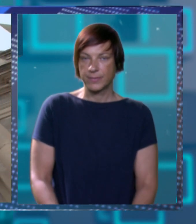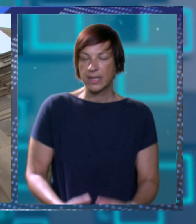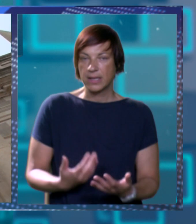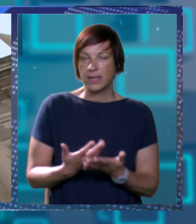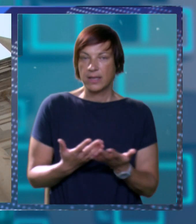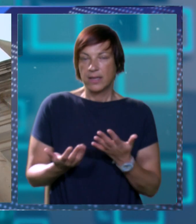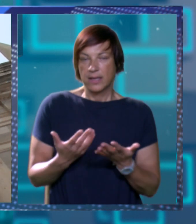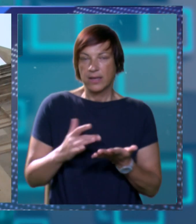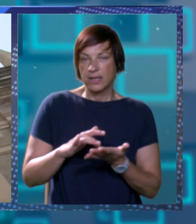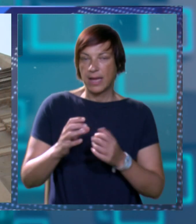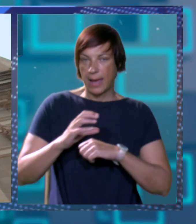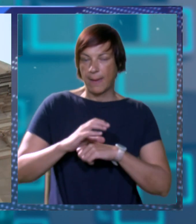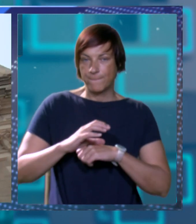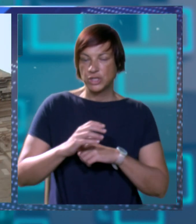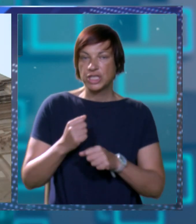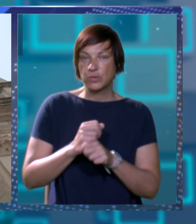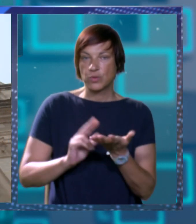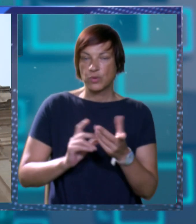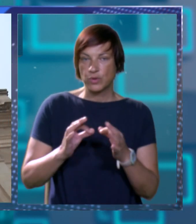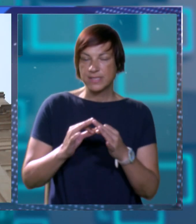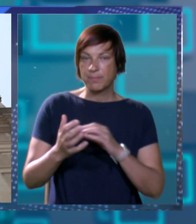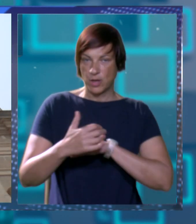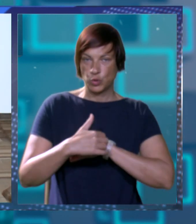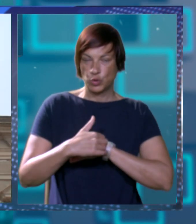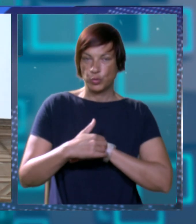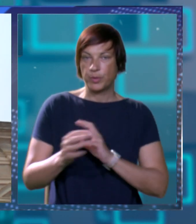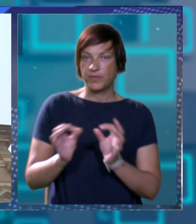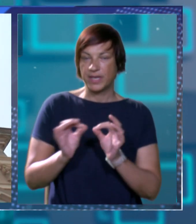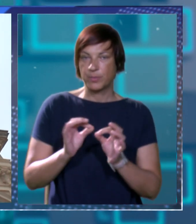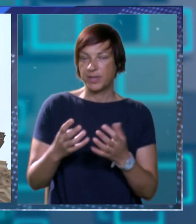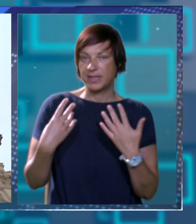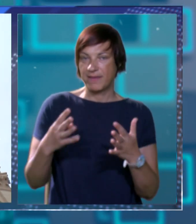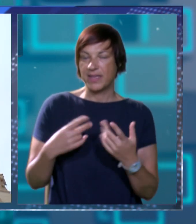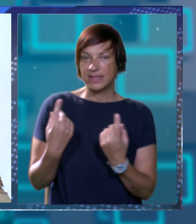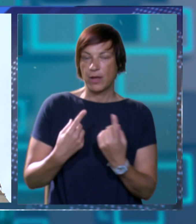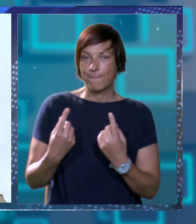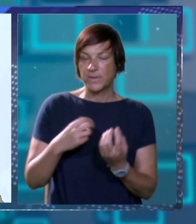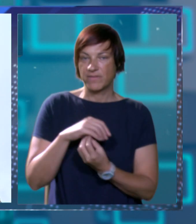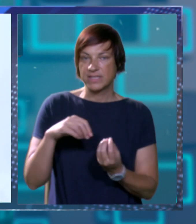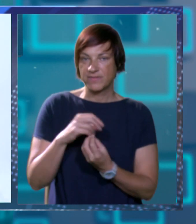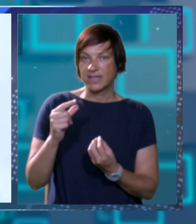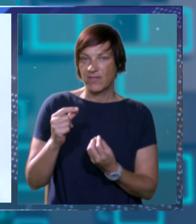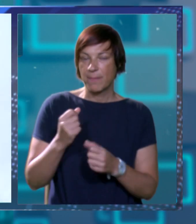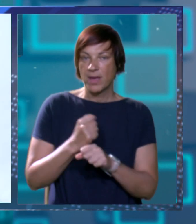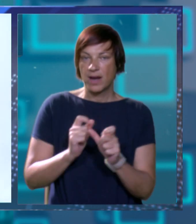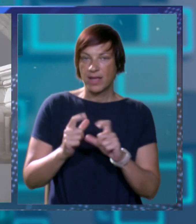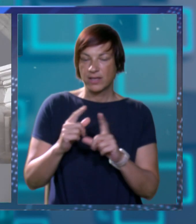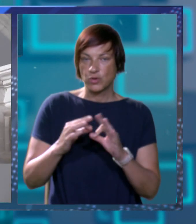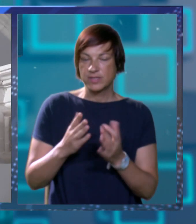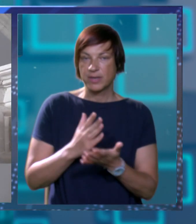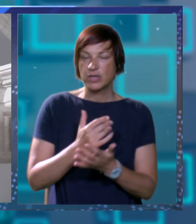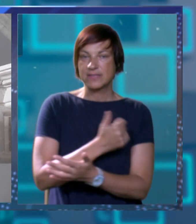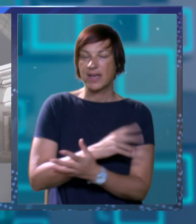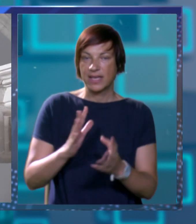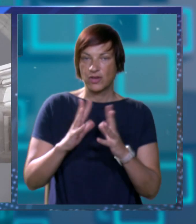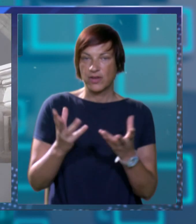Kapucini u Biskupijskom svetištu gospod Milosrža u Dubrovniku priređuju devetnicu i proslavu svetkovine male gospe koje